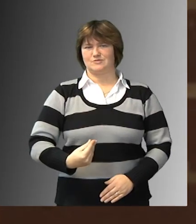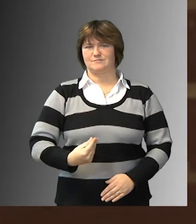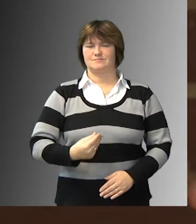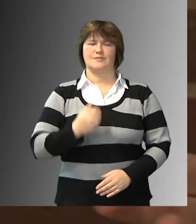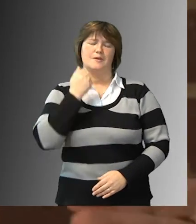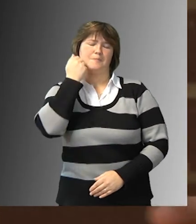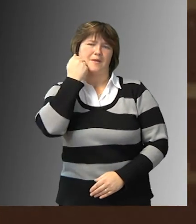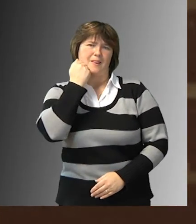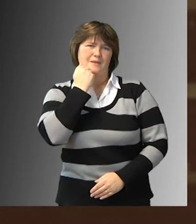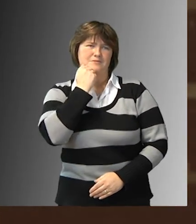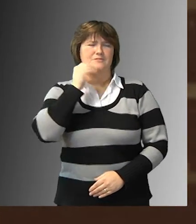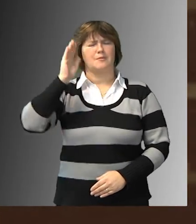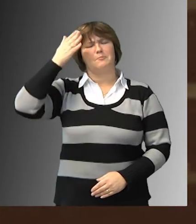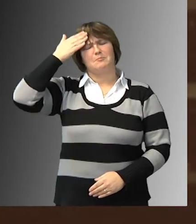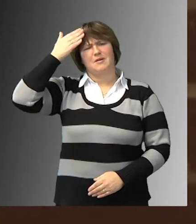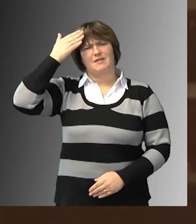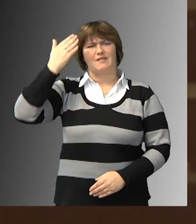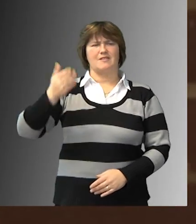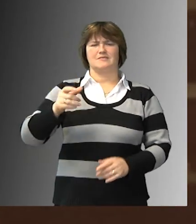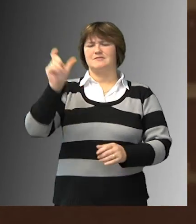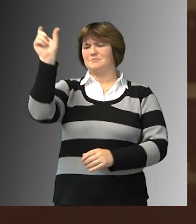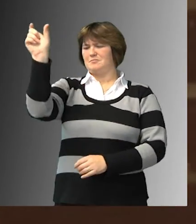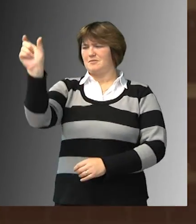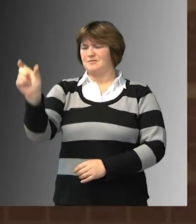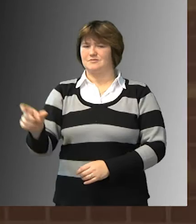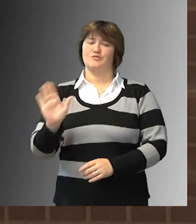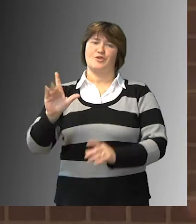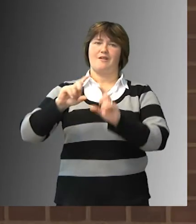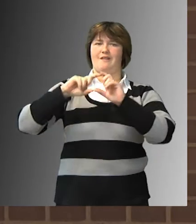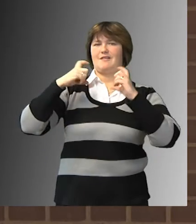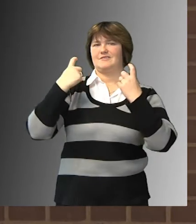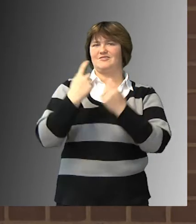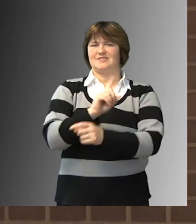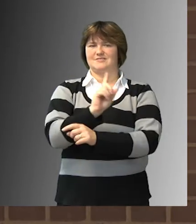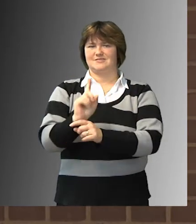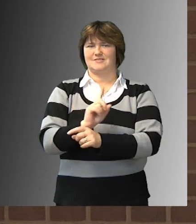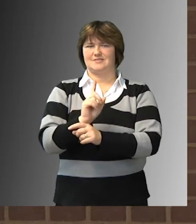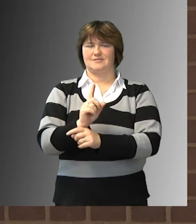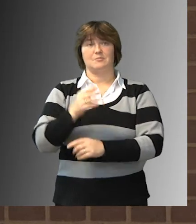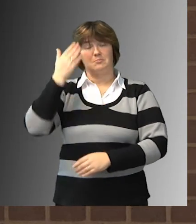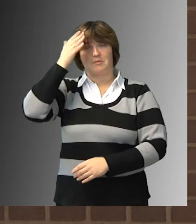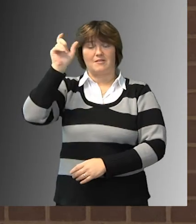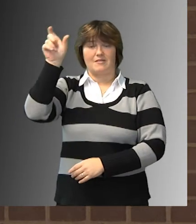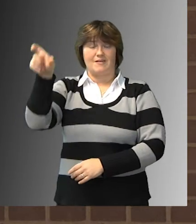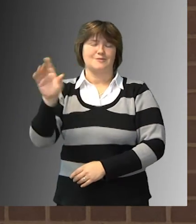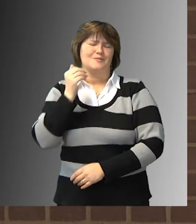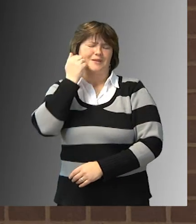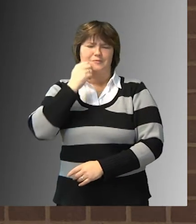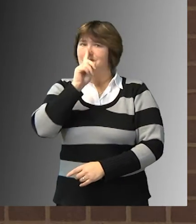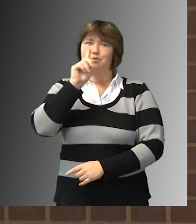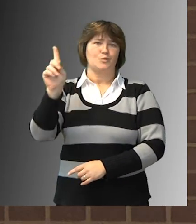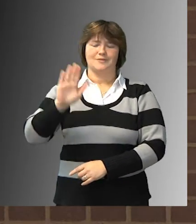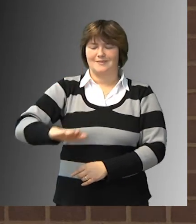beliebteste, die bekannteste Gestalt der Adventszeit. Bekannt und beliebt nicht nur bei den Kindern,